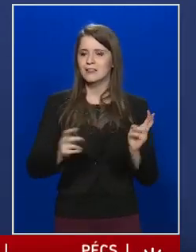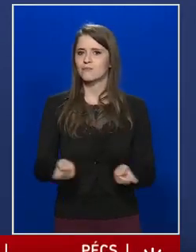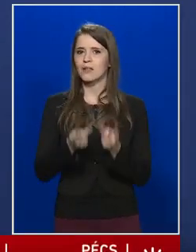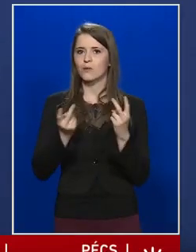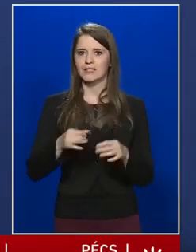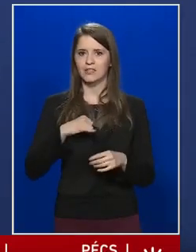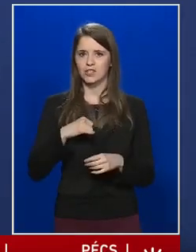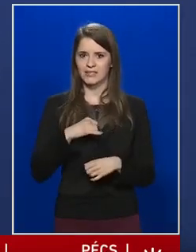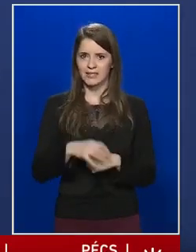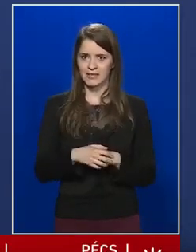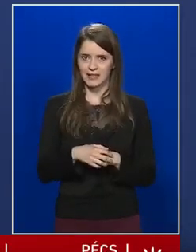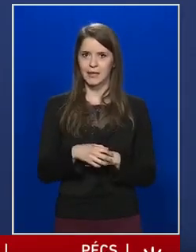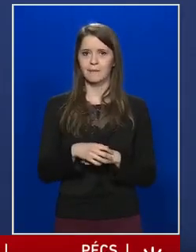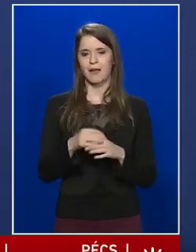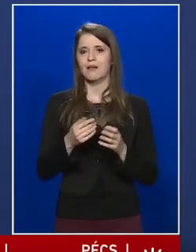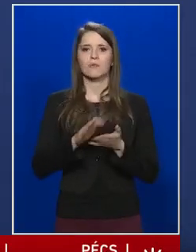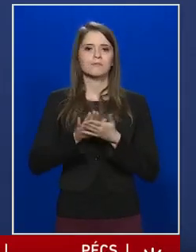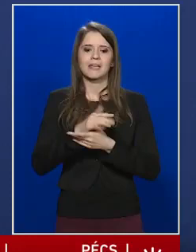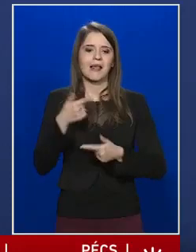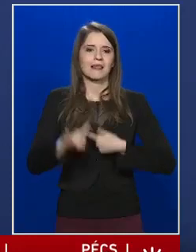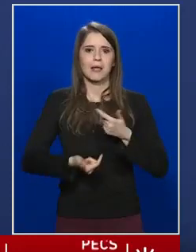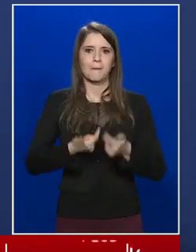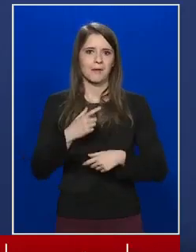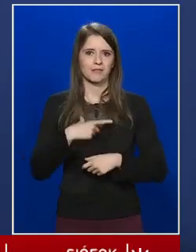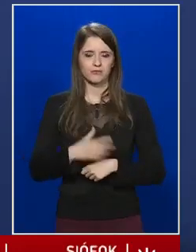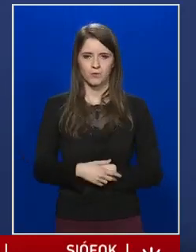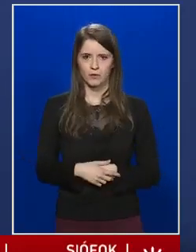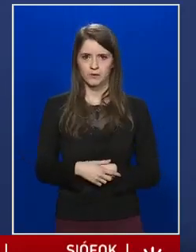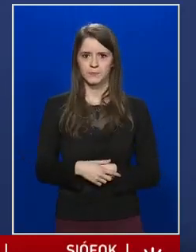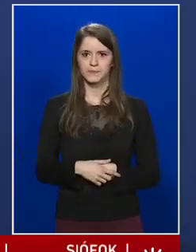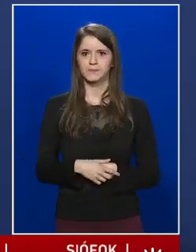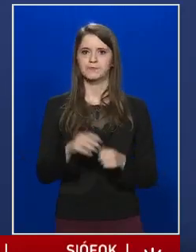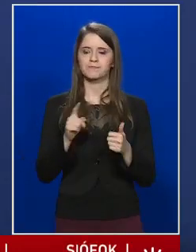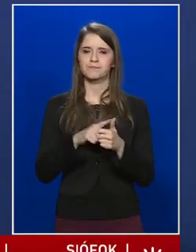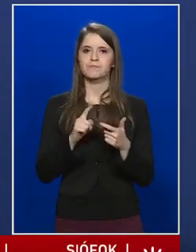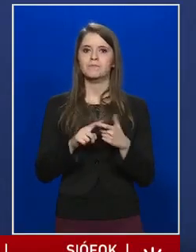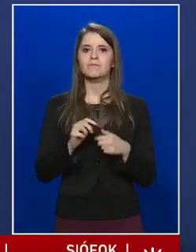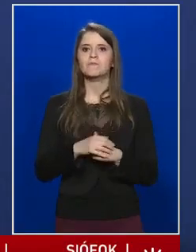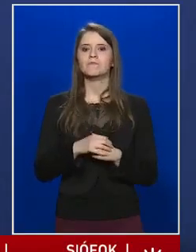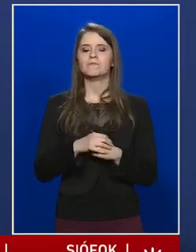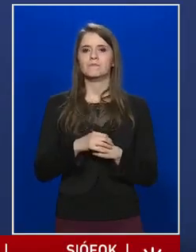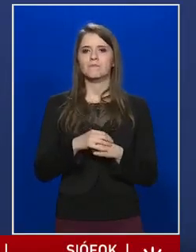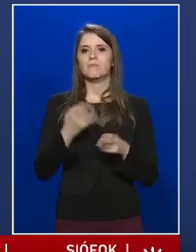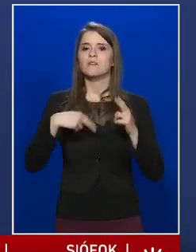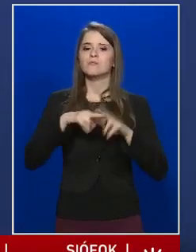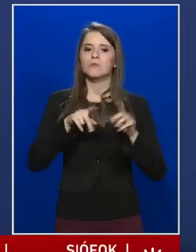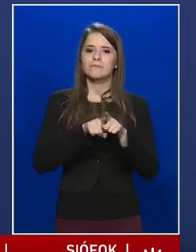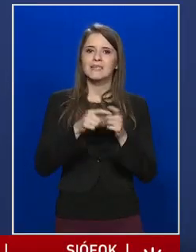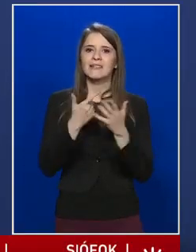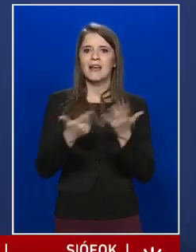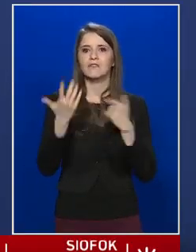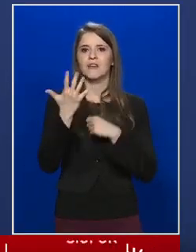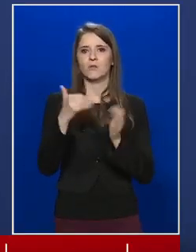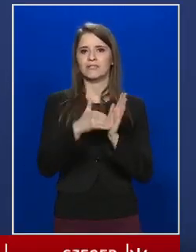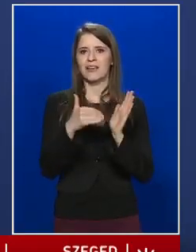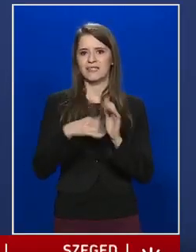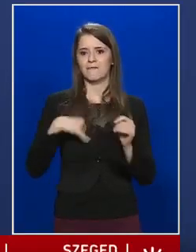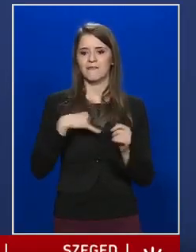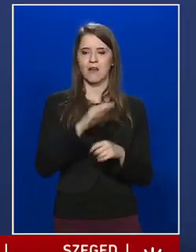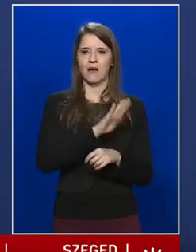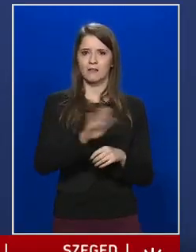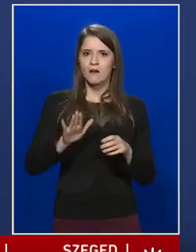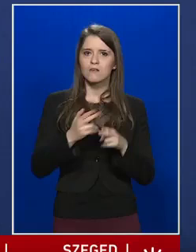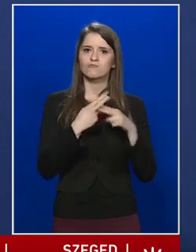érdekében tett lépésre is. Több mint 75 ezer fiatalt segítünk hozzá ahhoz, hogy